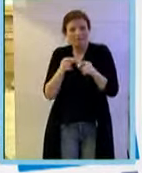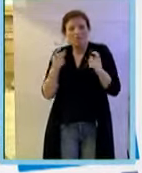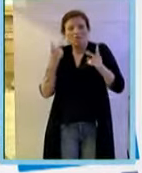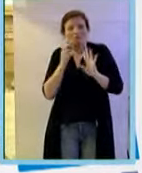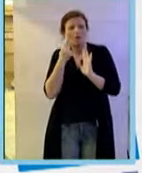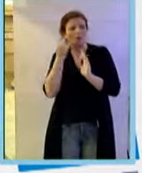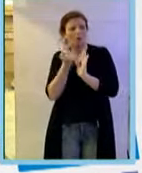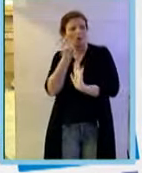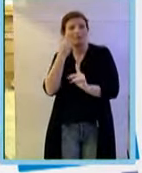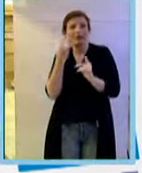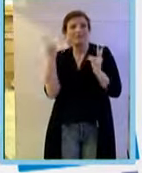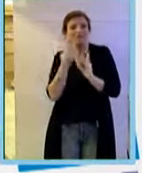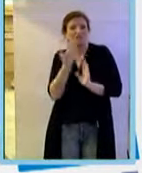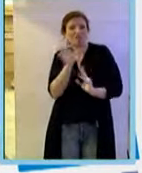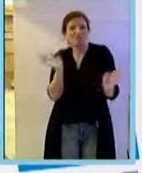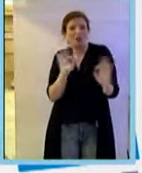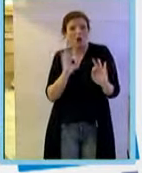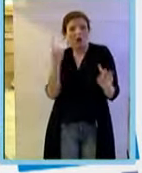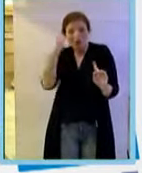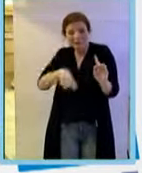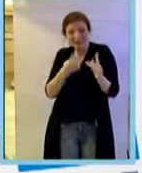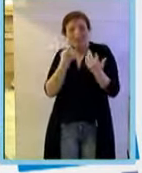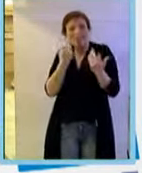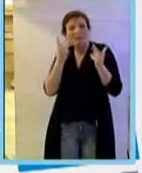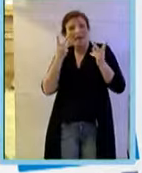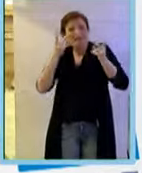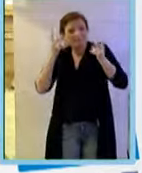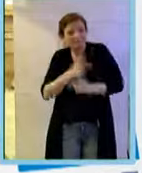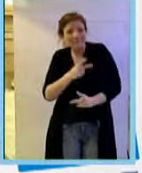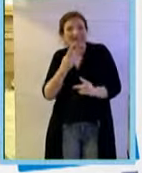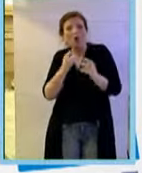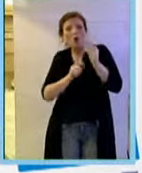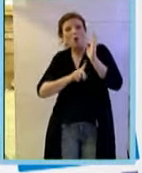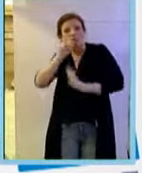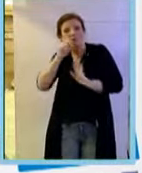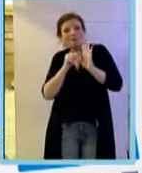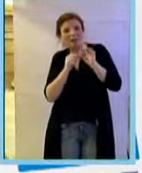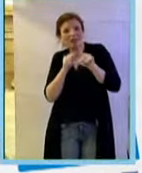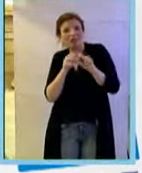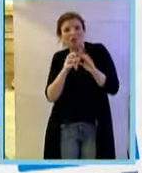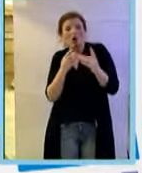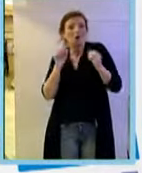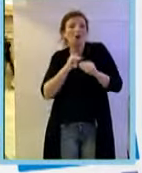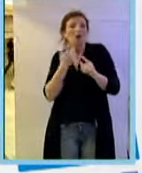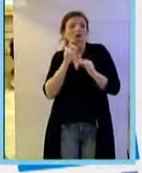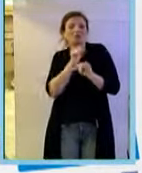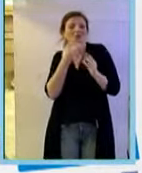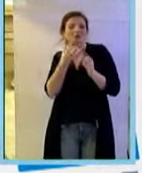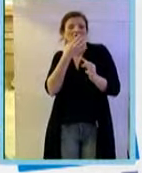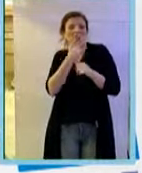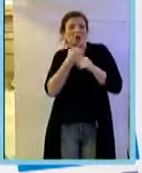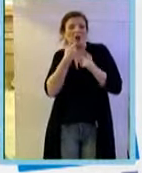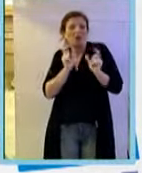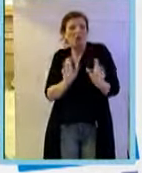dimostra, come ci è stato sottolineato, che si tratti effettivamente di un effetto psicologico, potrebbe essere un effetto puramente farmacologico.